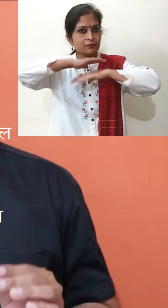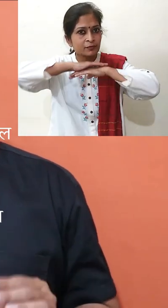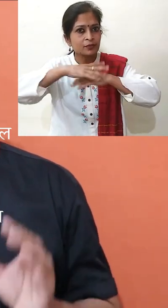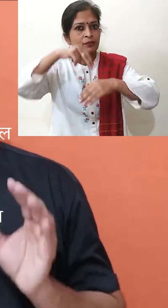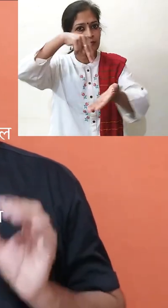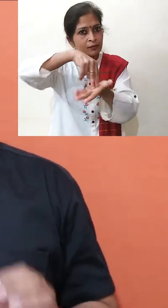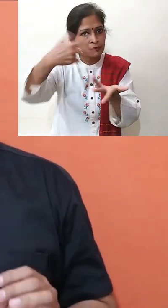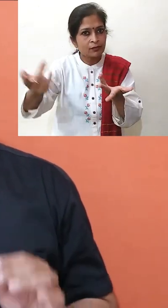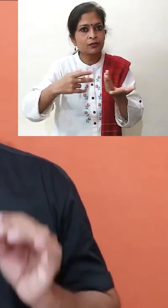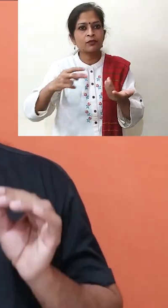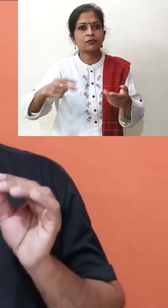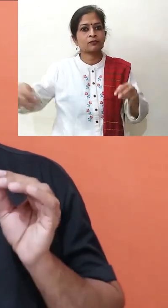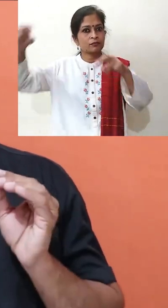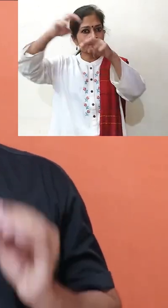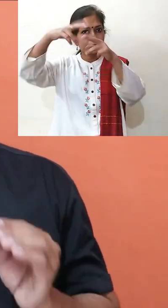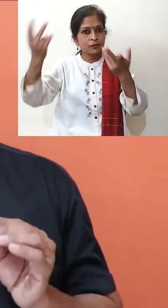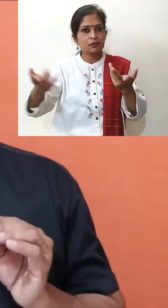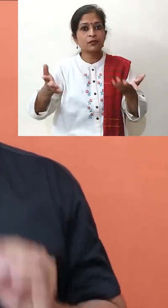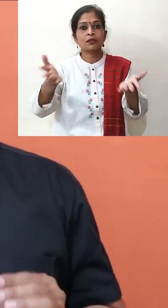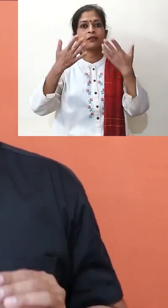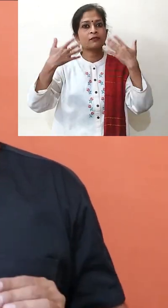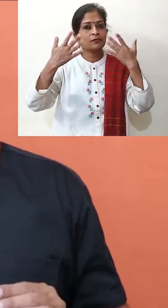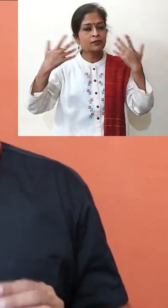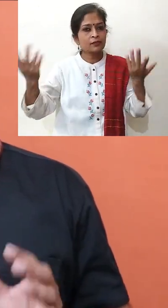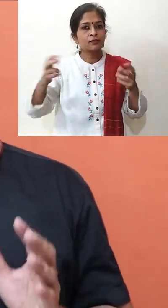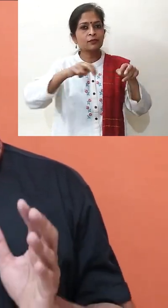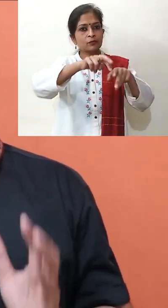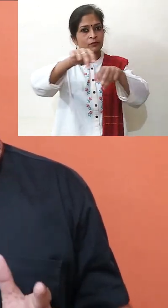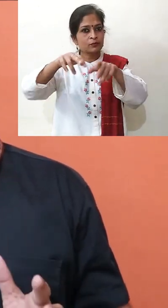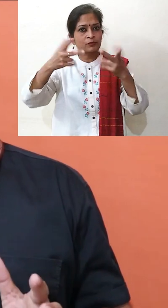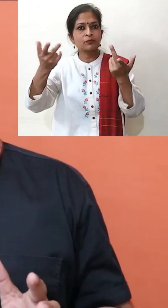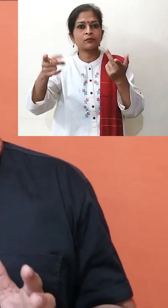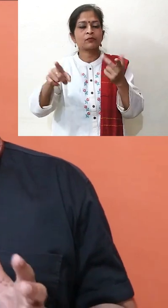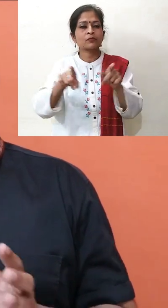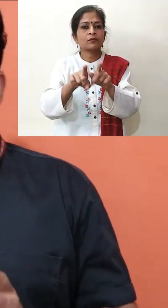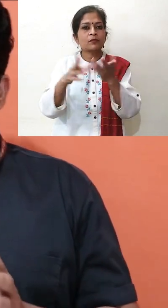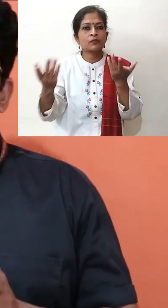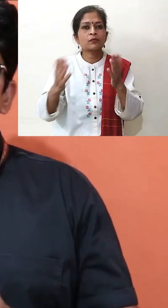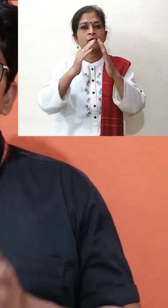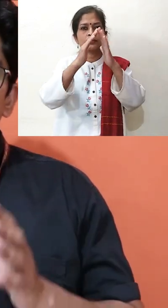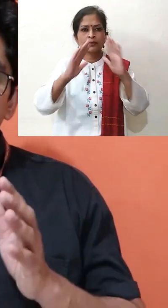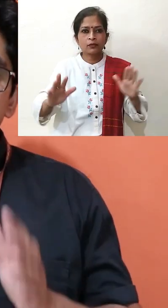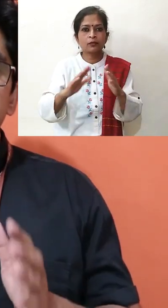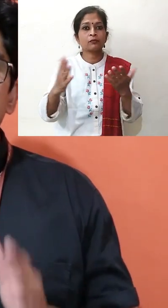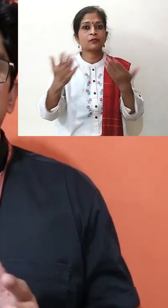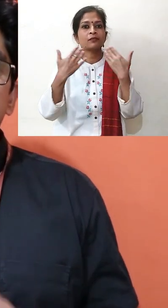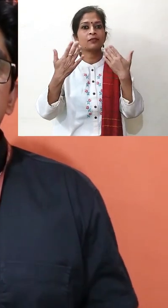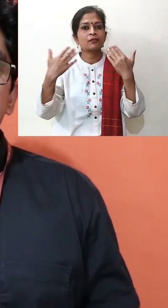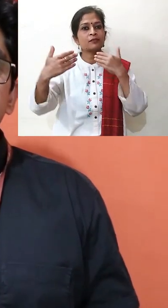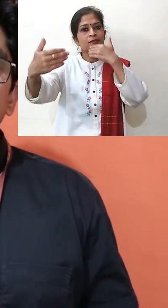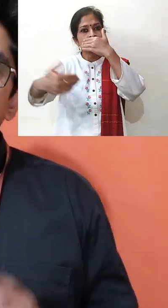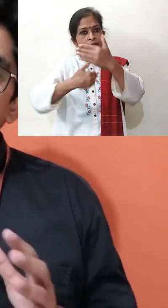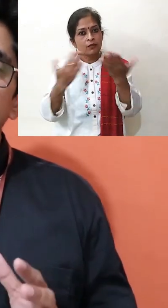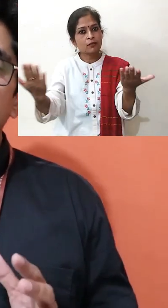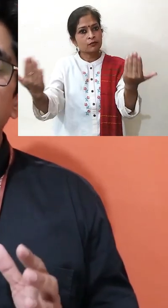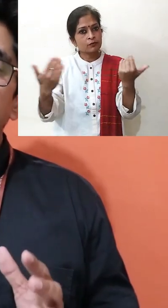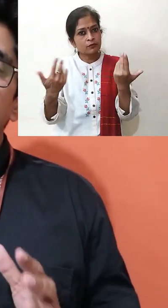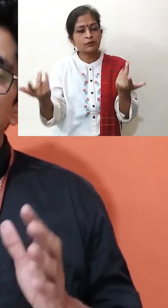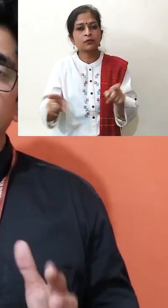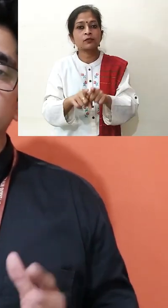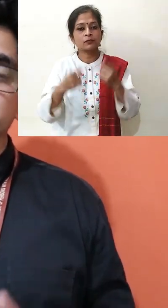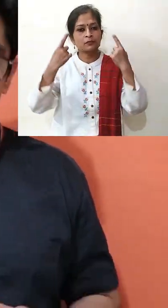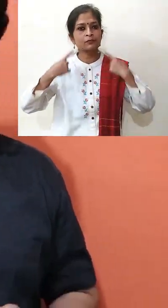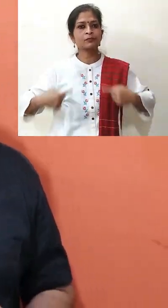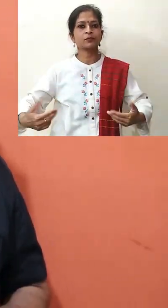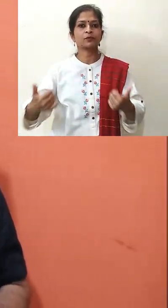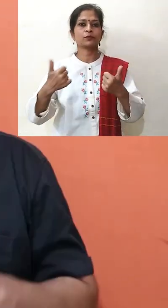जाएं, छत पे जाएं, घूमें, फ्रेश एयर लें, हवा लें और घर में फ्रेश एयर आने दें, इससे आप